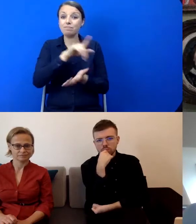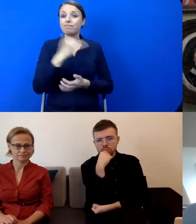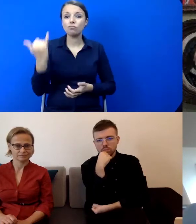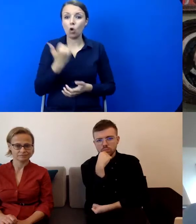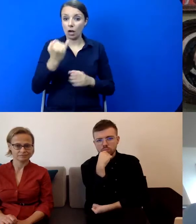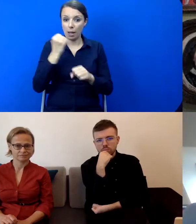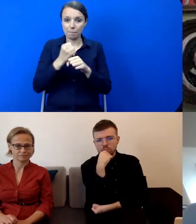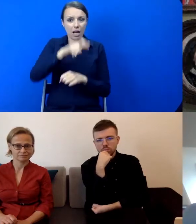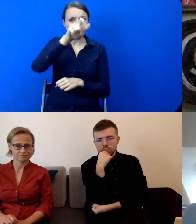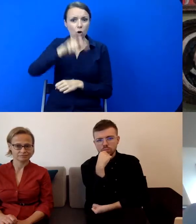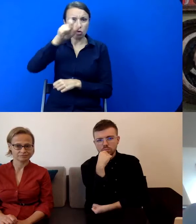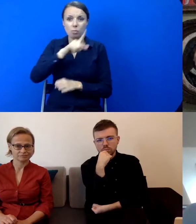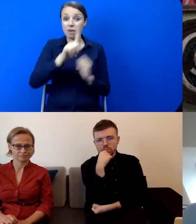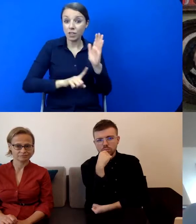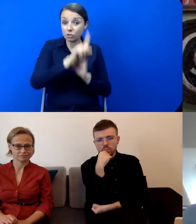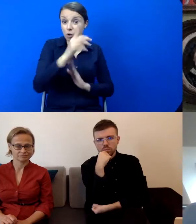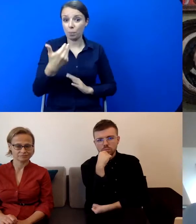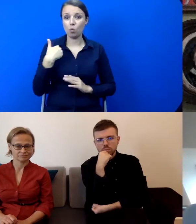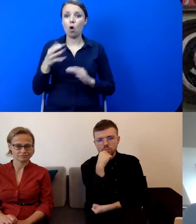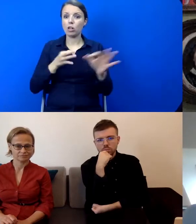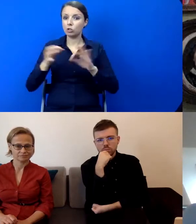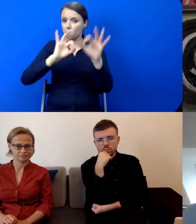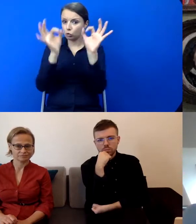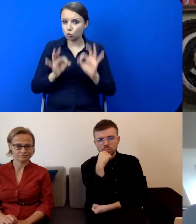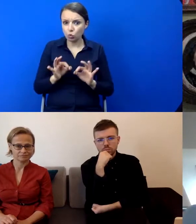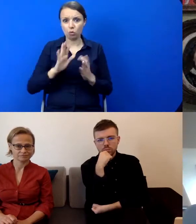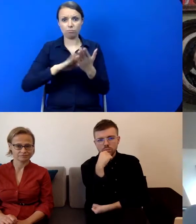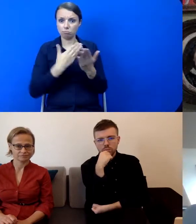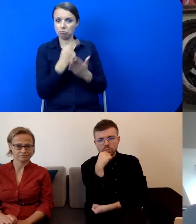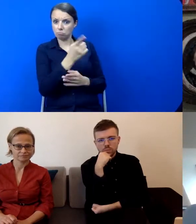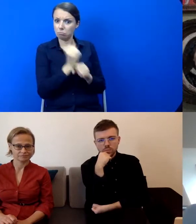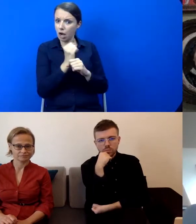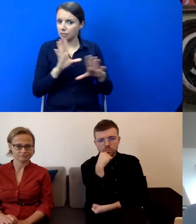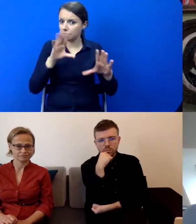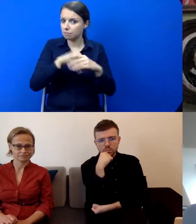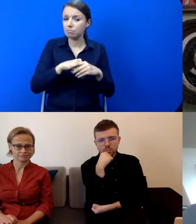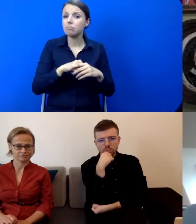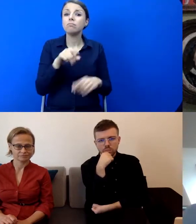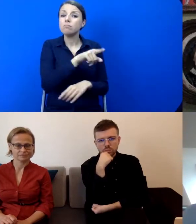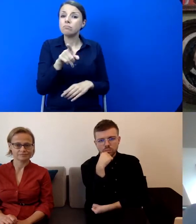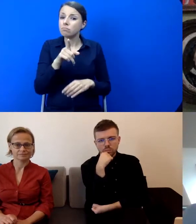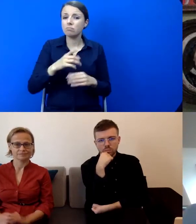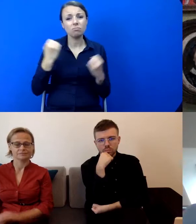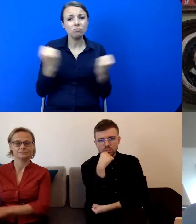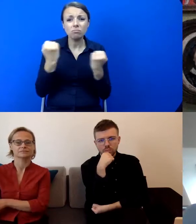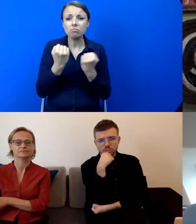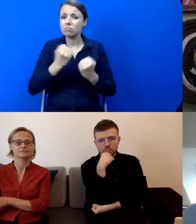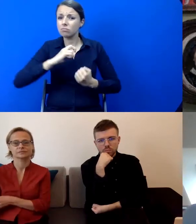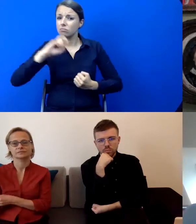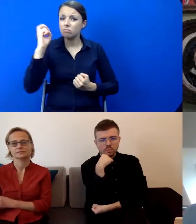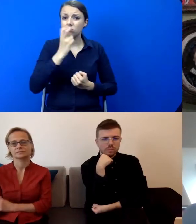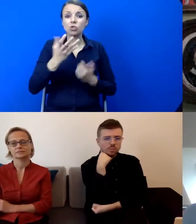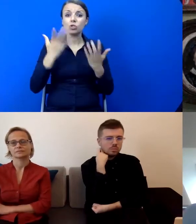osoby wykształcone, historycy sztuki, którzy bardzo się starali, żeby to co robią było na